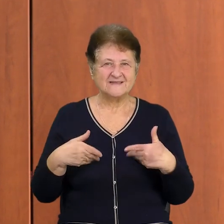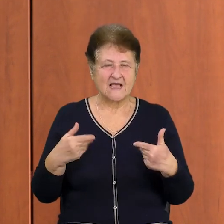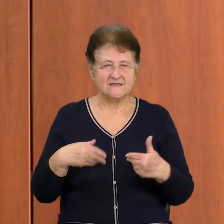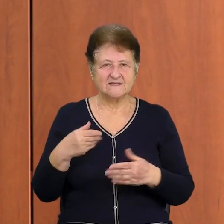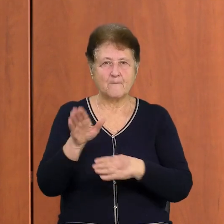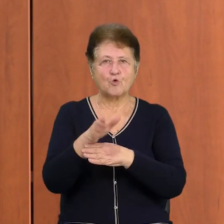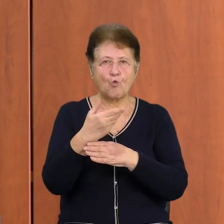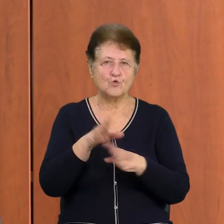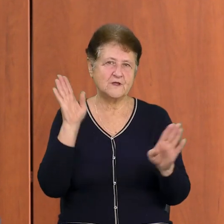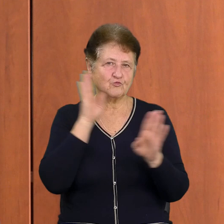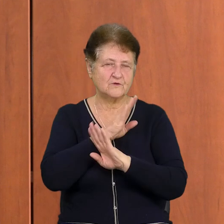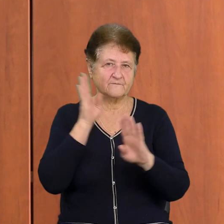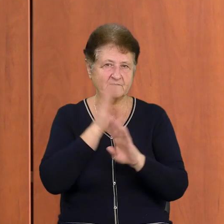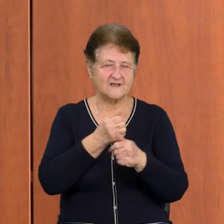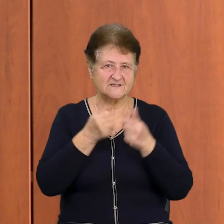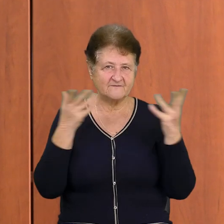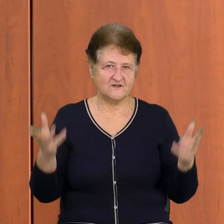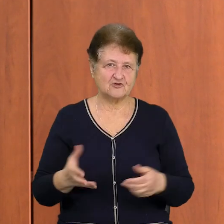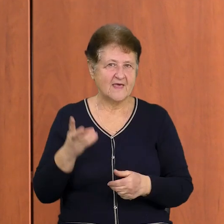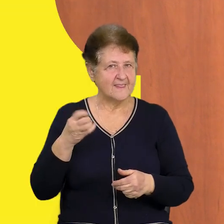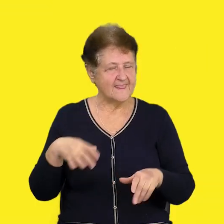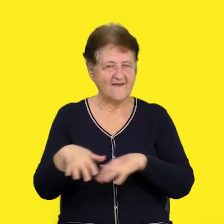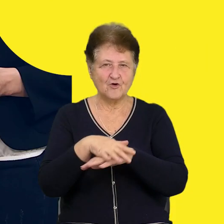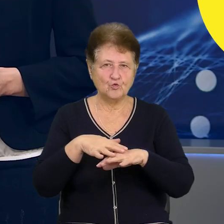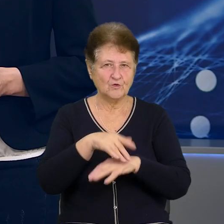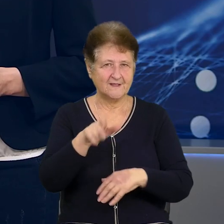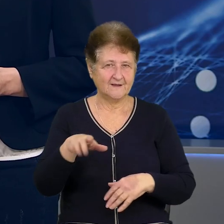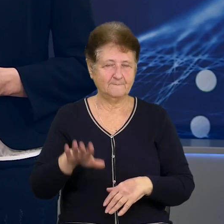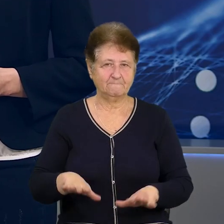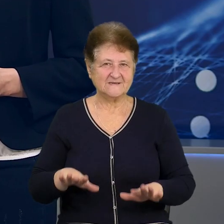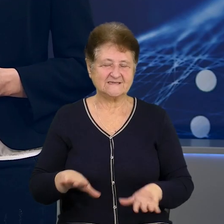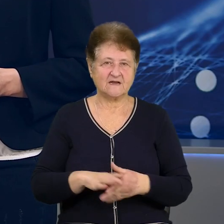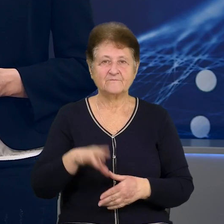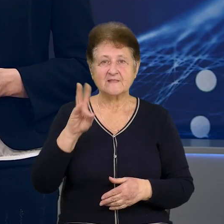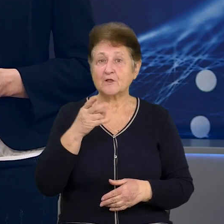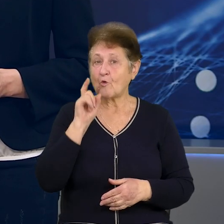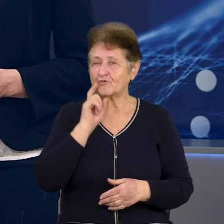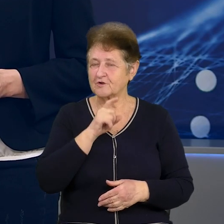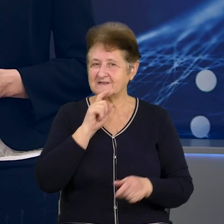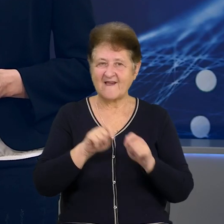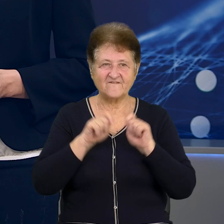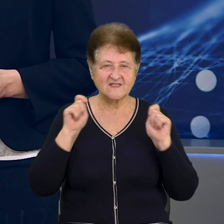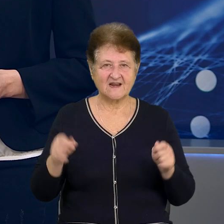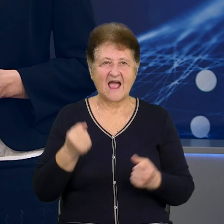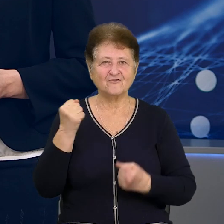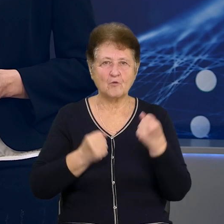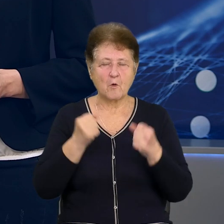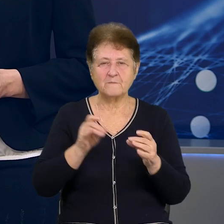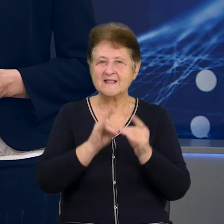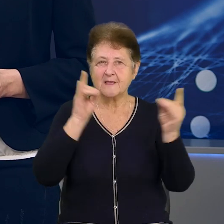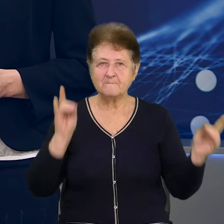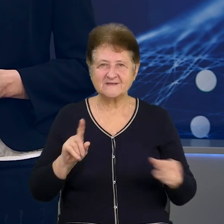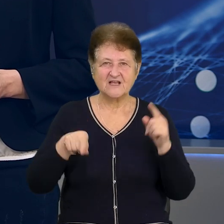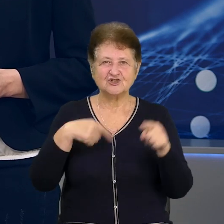прогулянки на свіжому повітрі, але в нелюдних місцях». На Новгород-Сіверщині відкрили автомобільний міст через